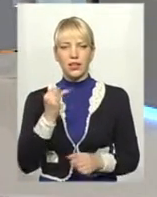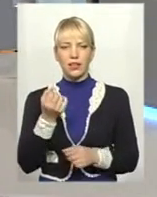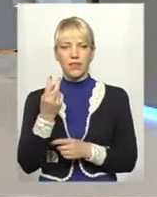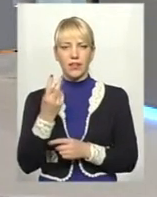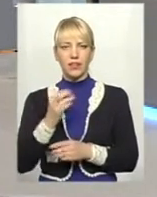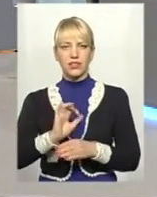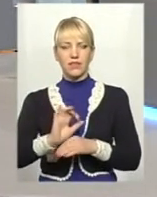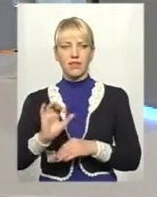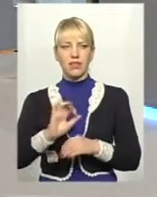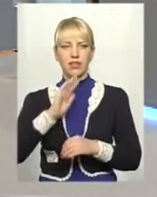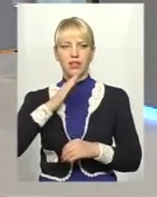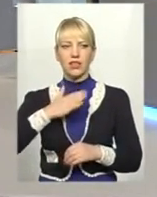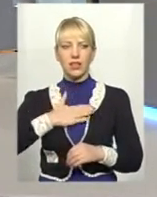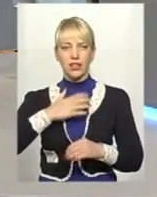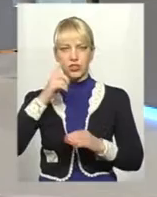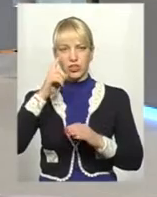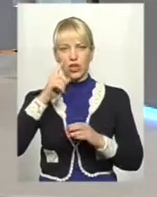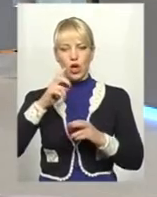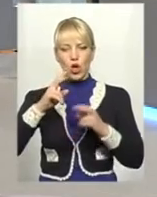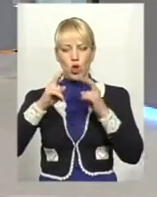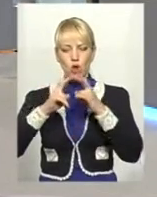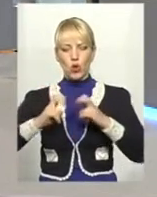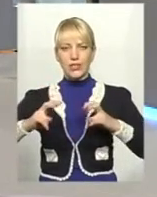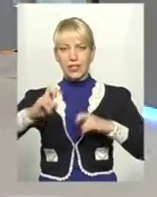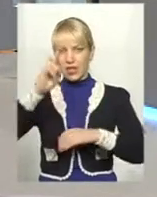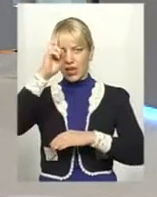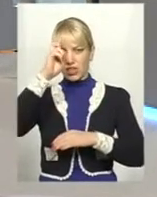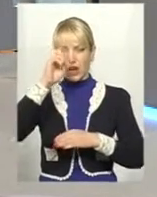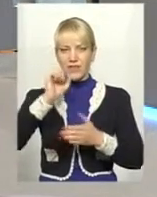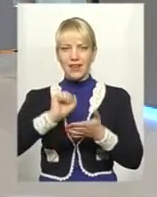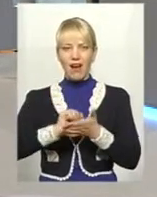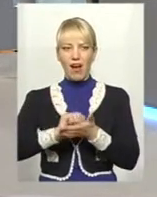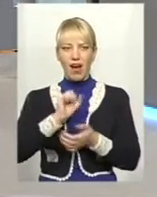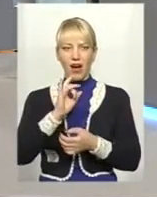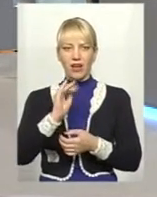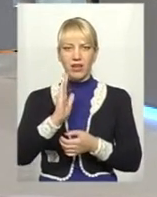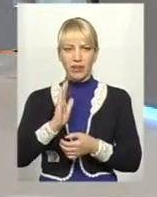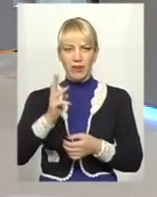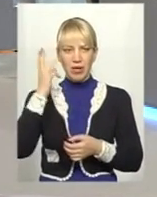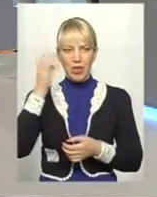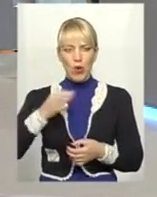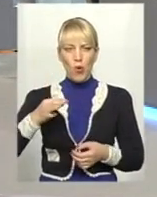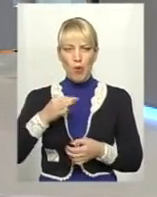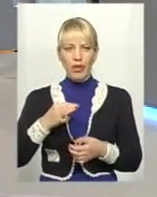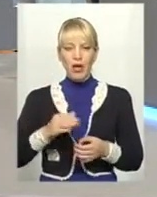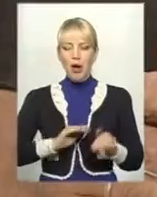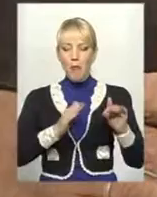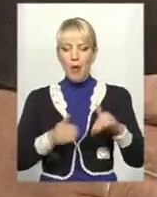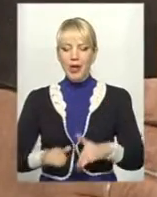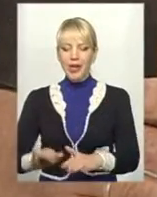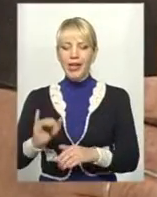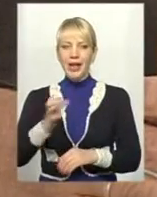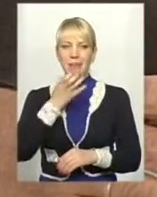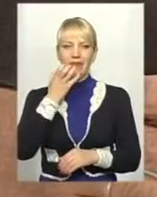наших дослідників Державного архіву Хмельницької області, Поділля та Південно-Східна Волинь та